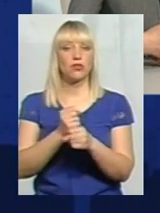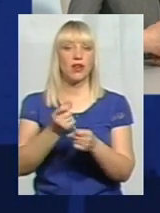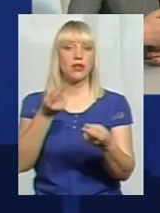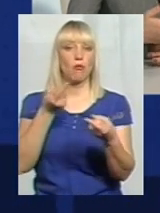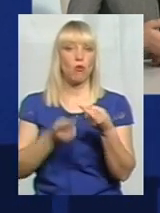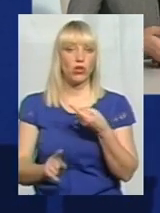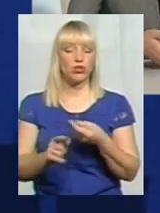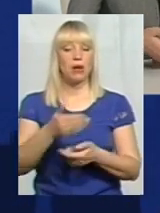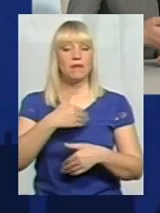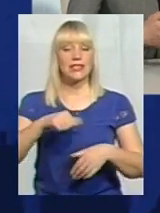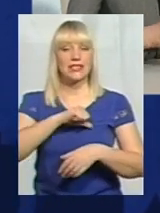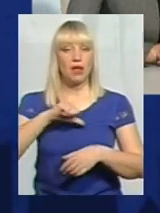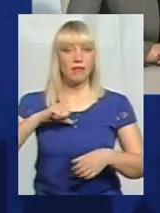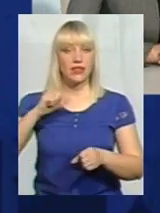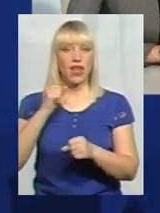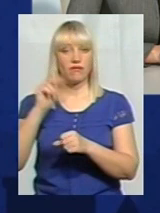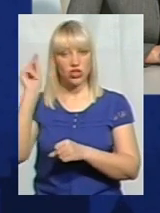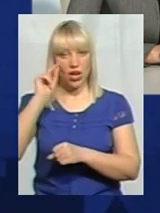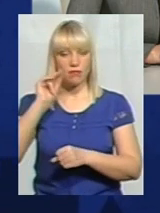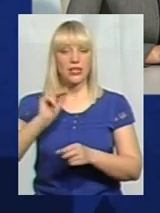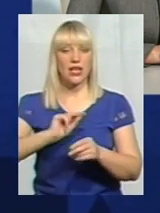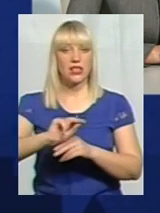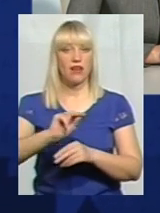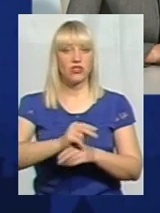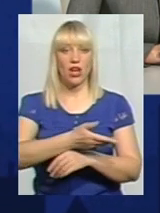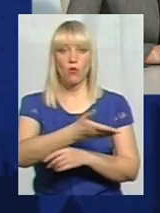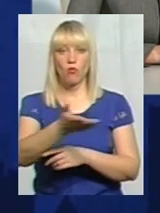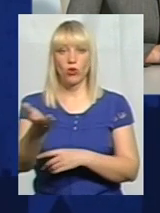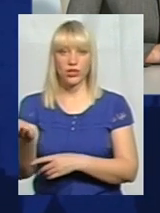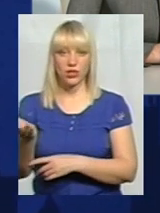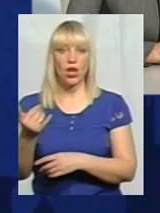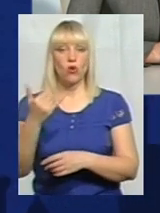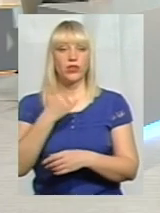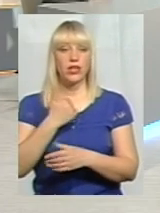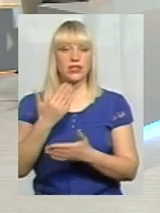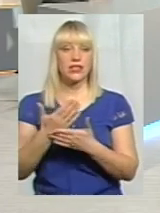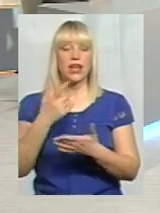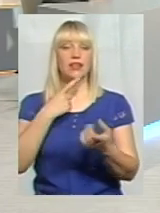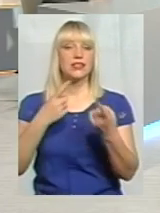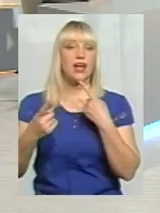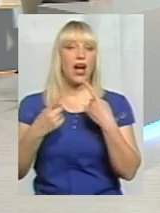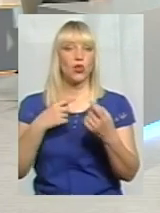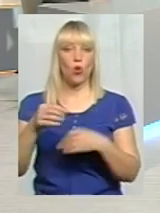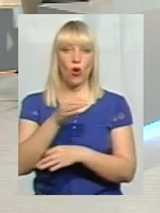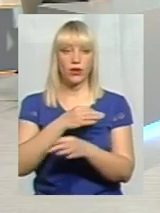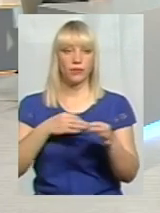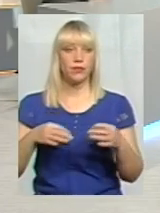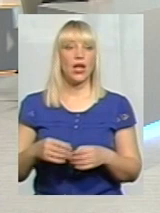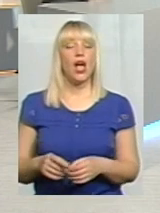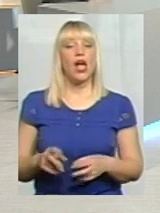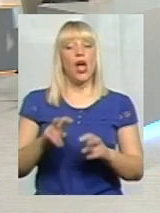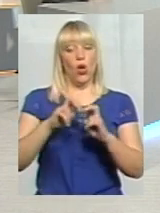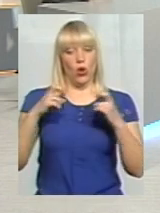навчаємось, і навчаємо їх. Тому у нас відбувається діалог і співпраця. І все ж таки, круглий стіл. Запланували?